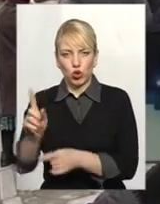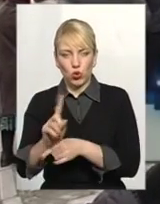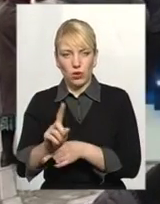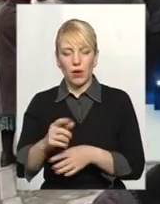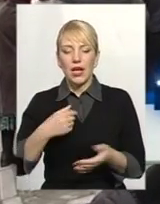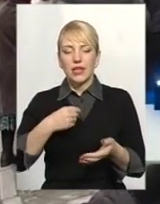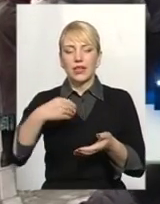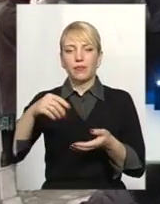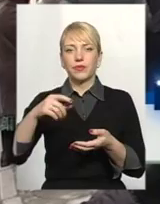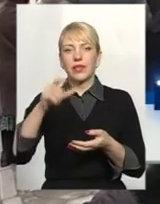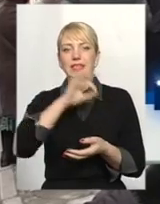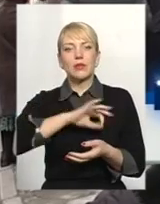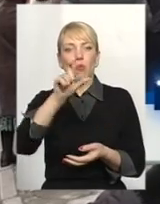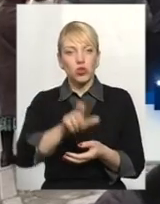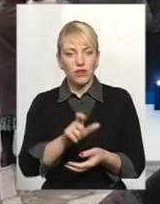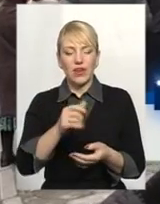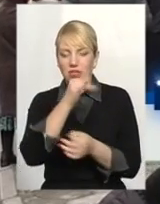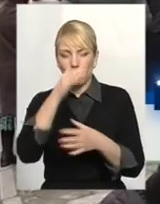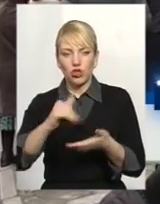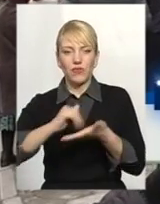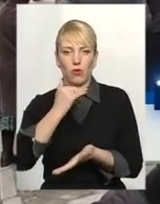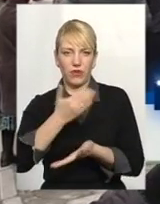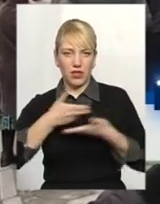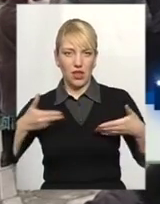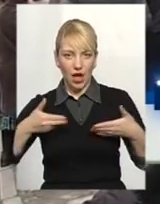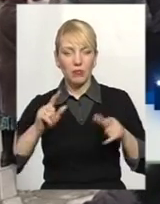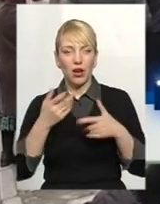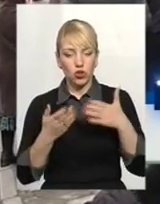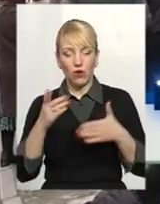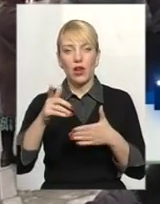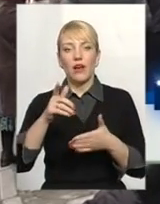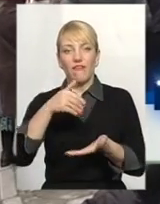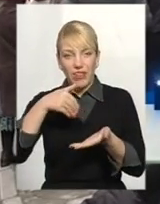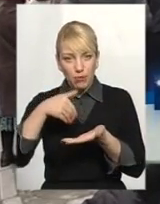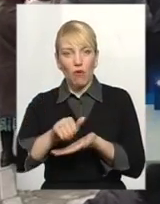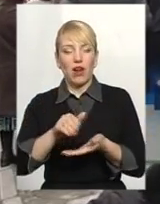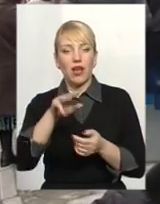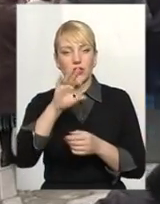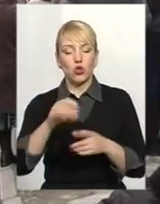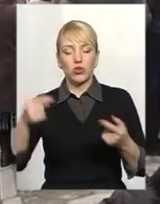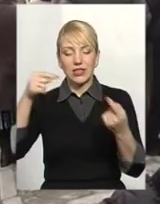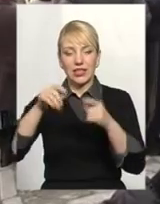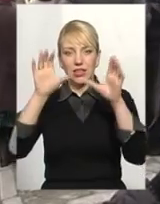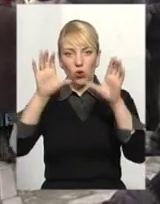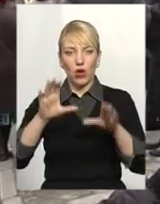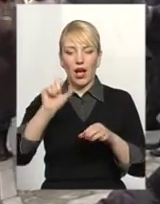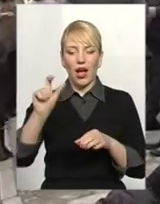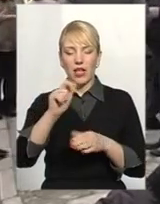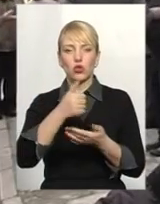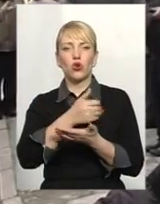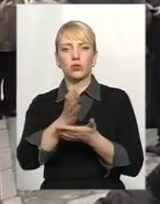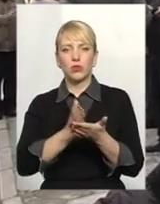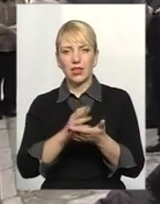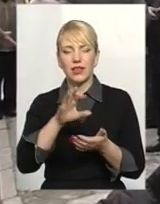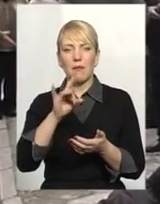відмовити нам від встановлення цього лічильника. Якщо він відмовляється, згідно кодексу газорозподільних мереж, ми